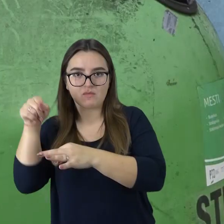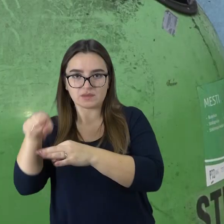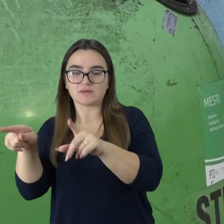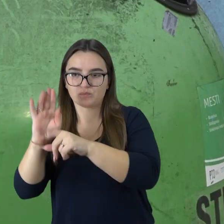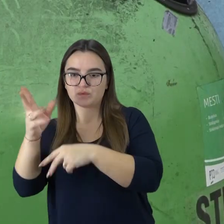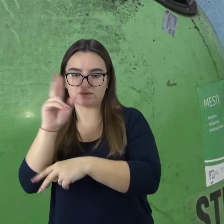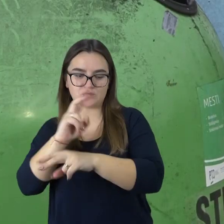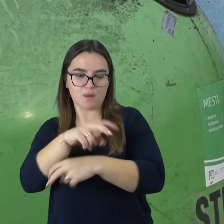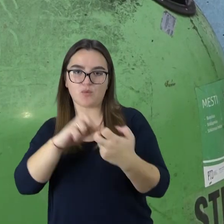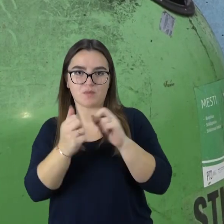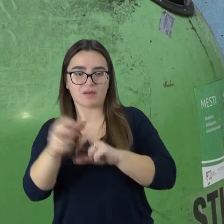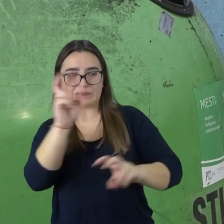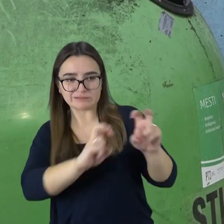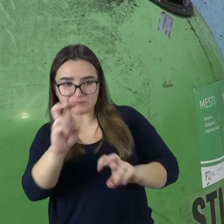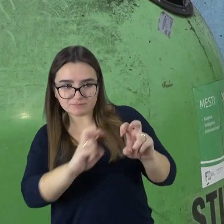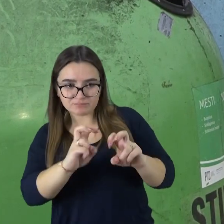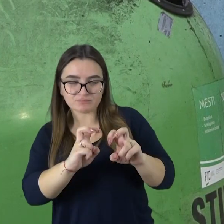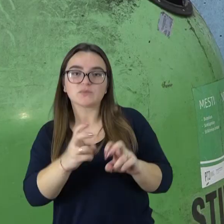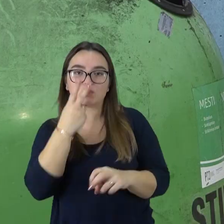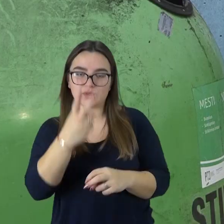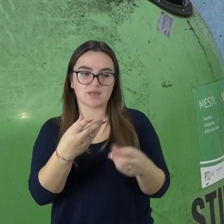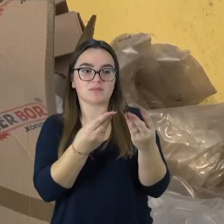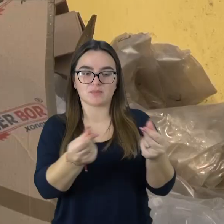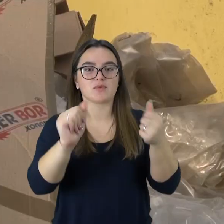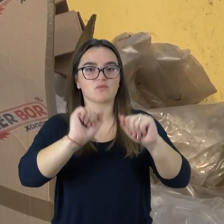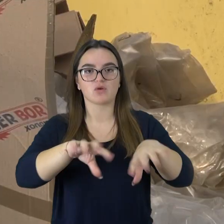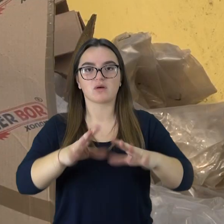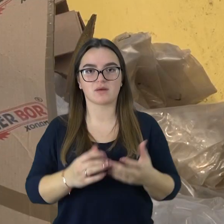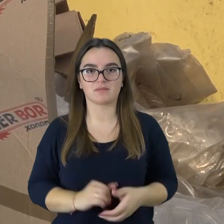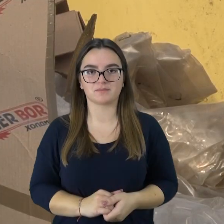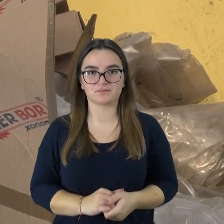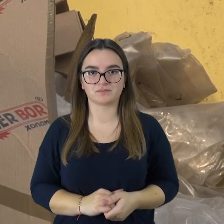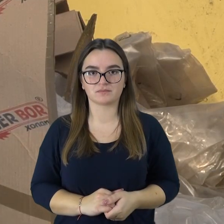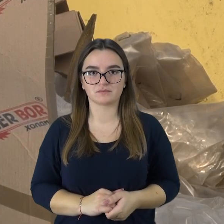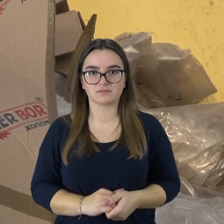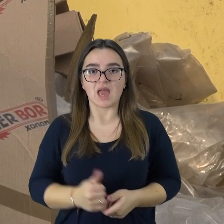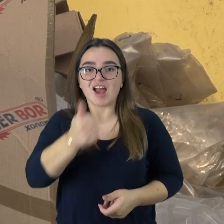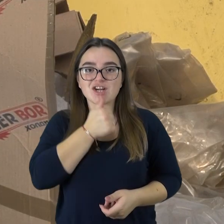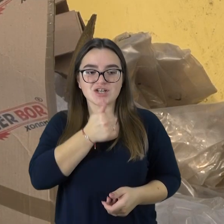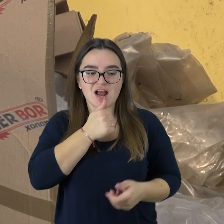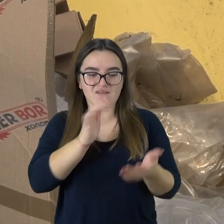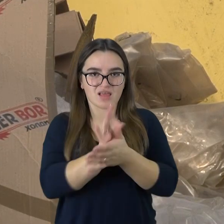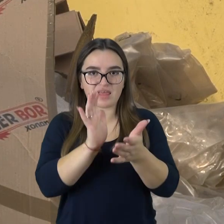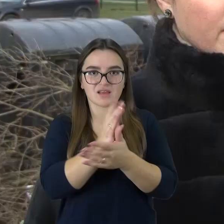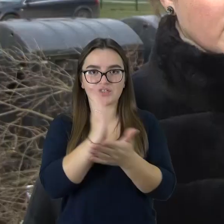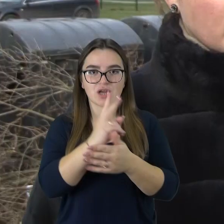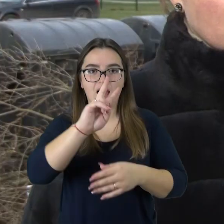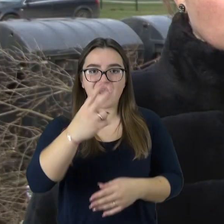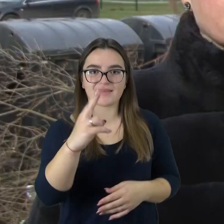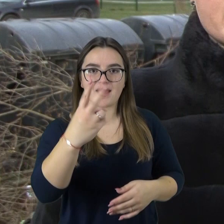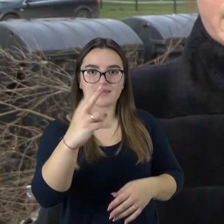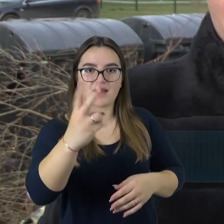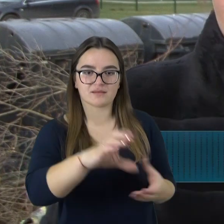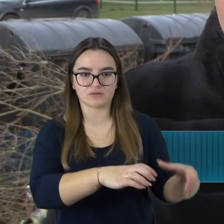Tad bendrovė analizuos susidariusią problemą ir imsis papildomų veiksmų. Antrinė žaliavos yra vežamos kas antrą antradinį.